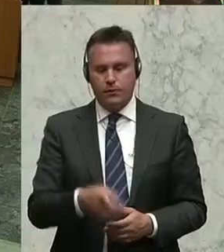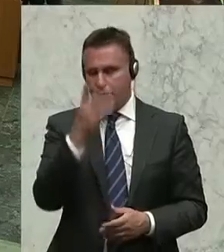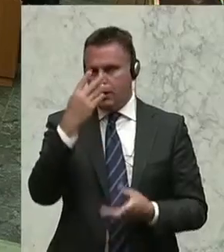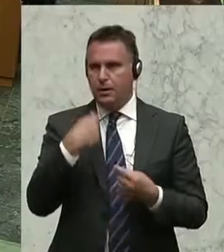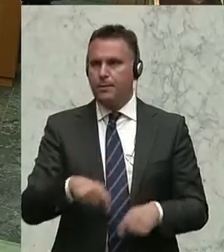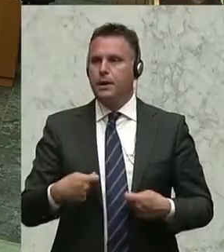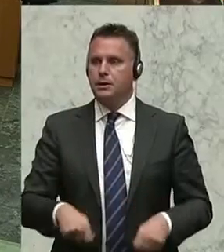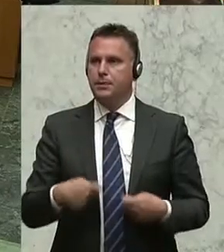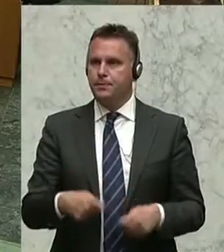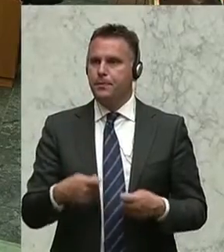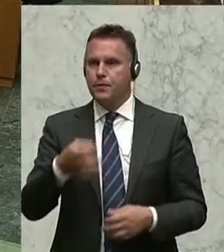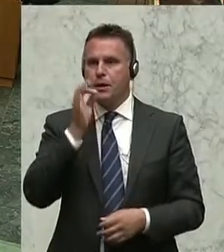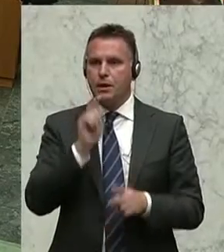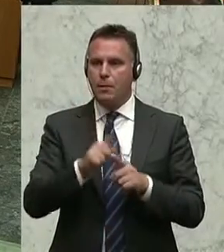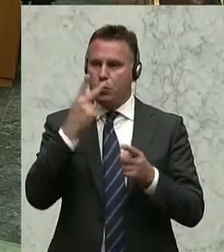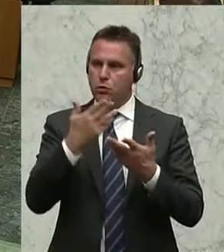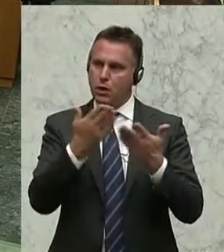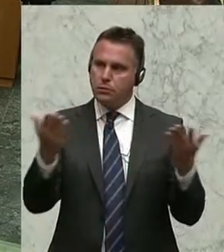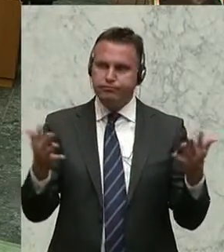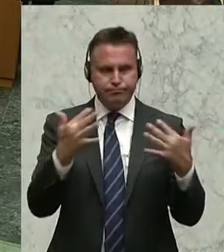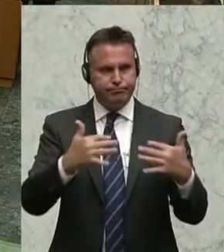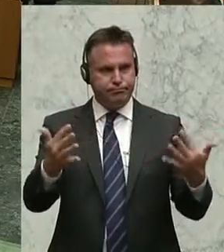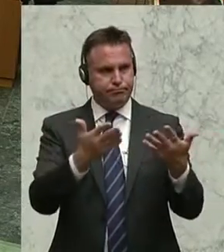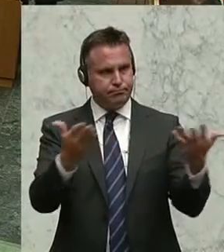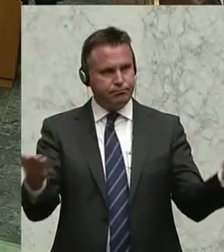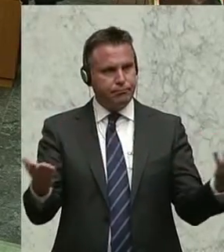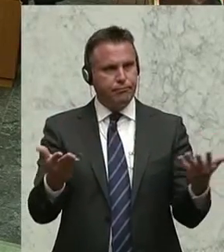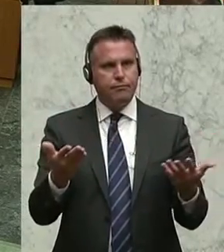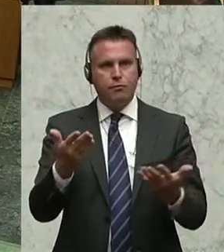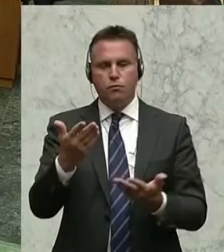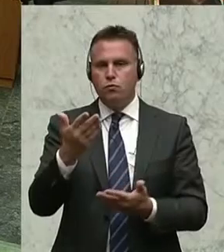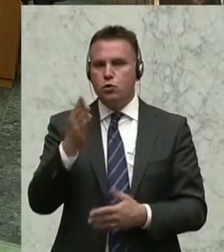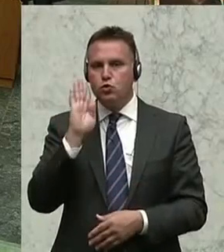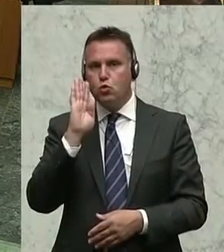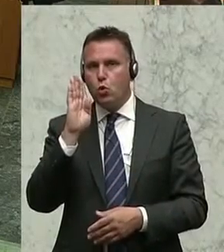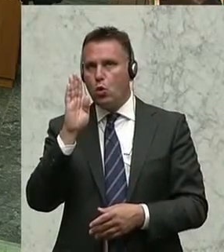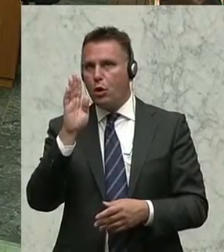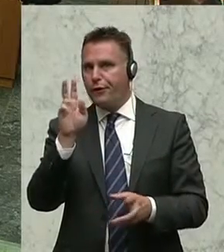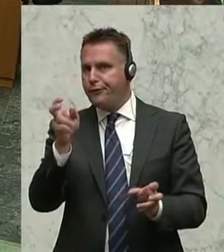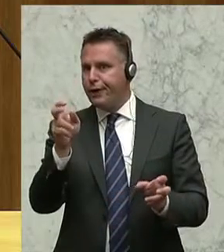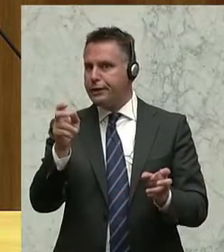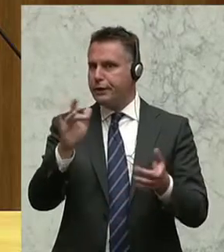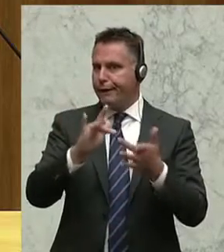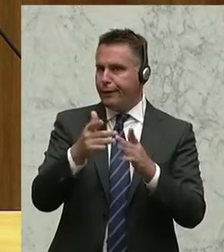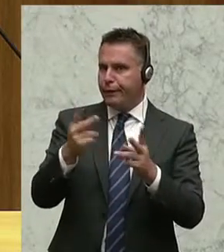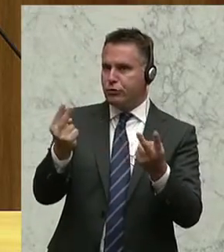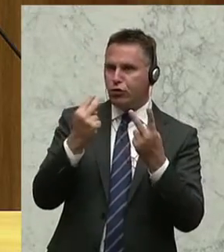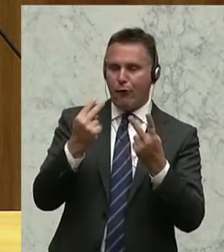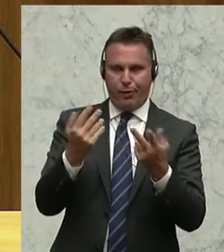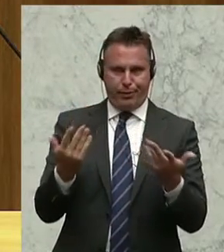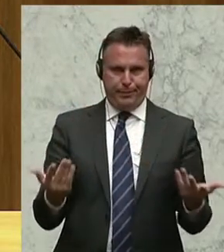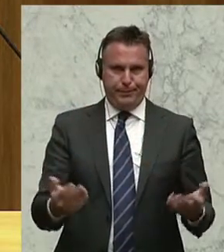Herr Präsident, geschätzte Damen und Herren des Plenums, geschätzte Zuhörer und Zuseher im Internet oder via Fernsehen,